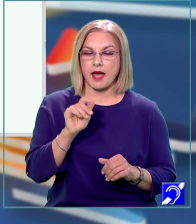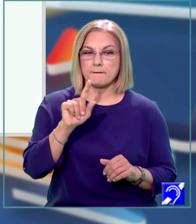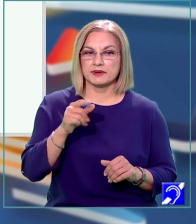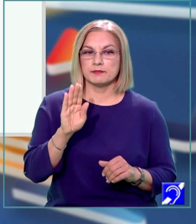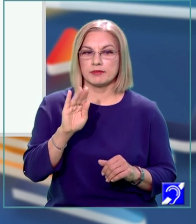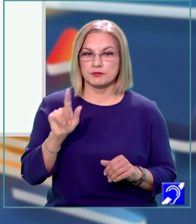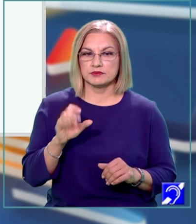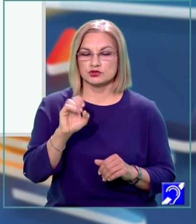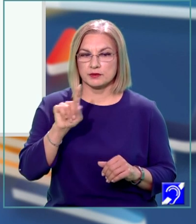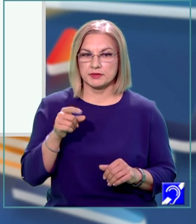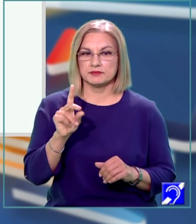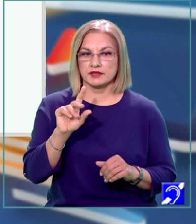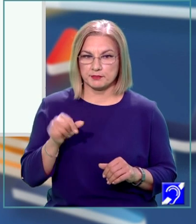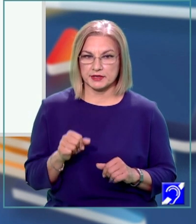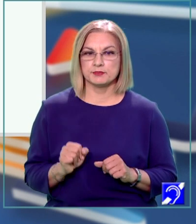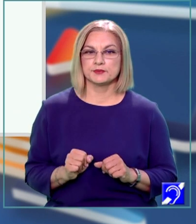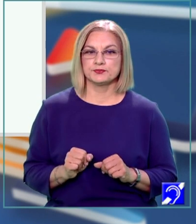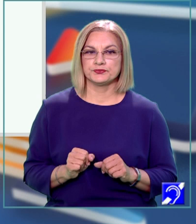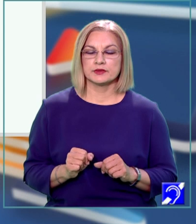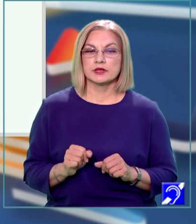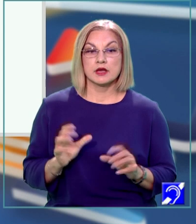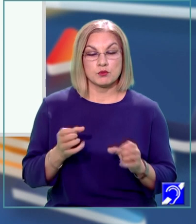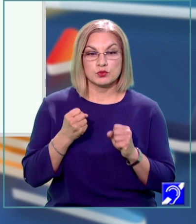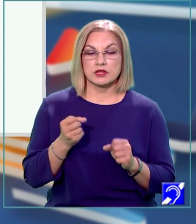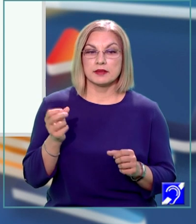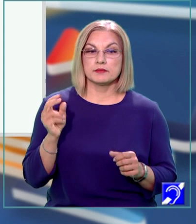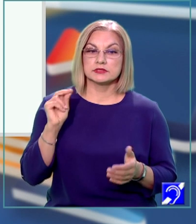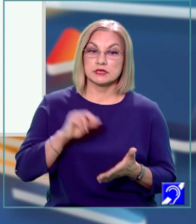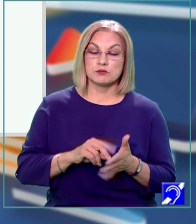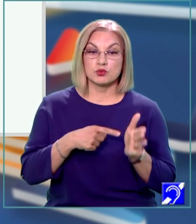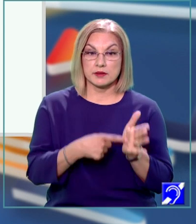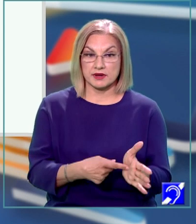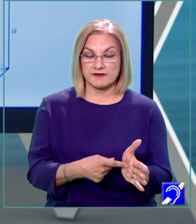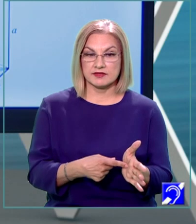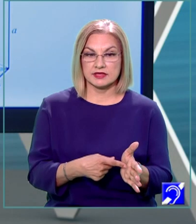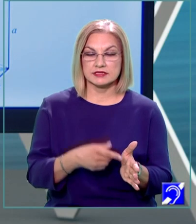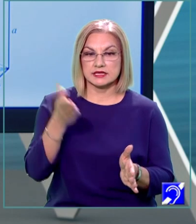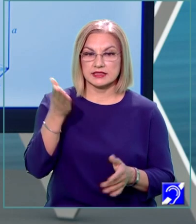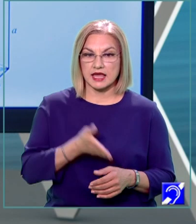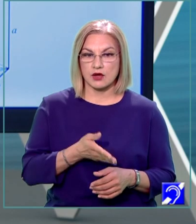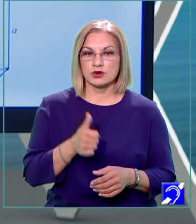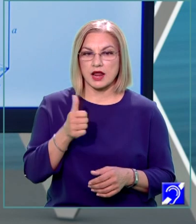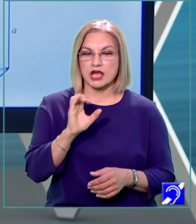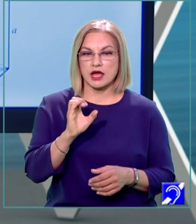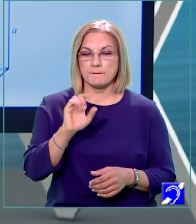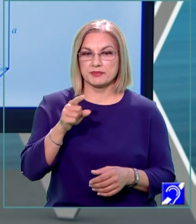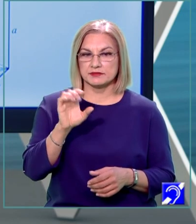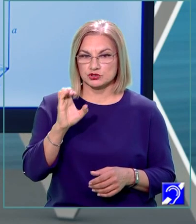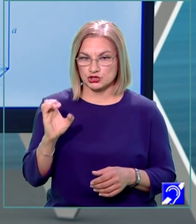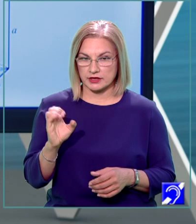C'D', putem pune în evidență diagonalele A'C',